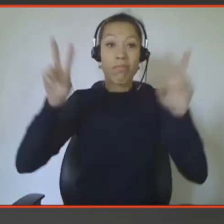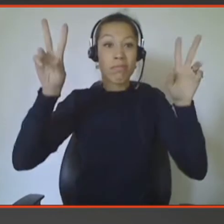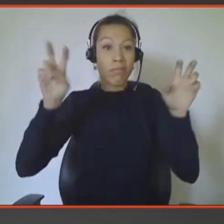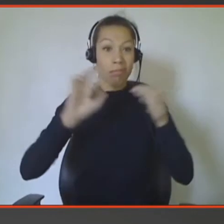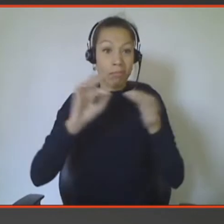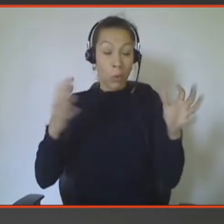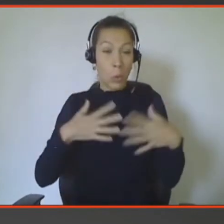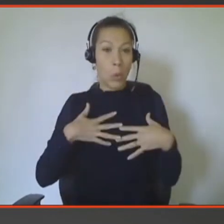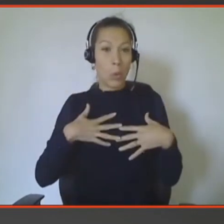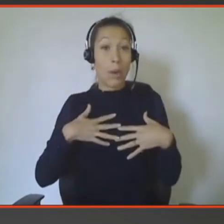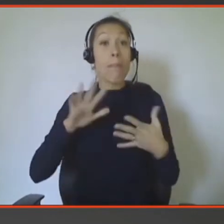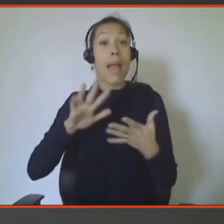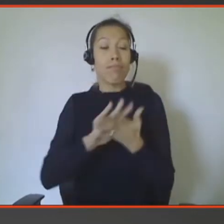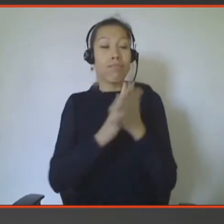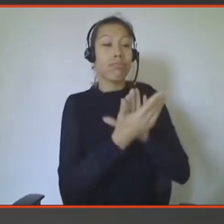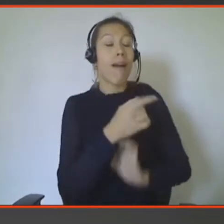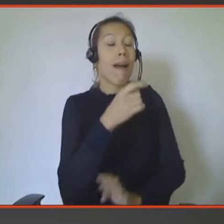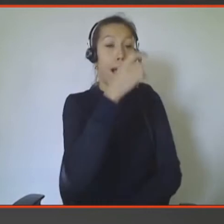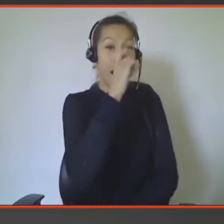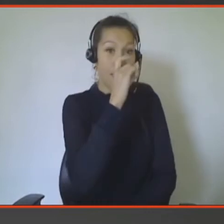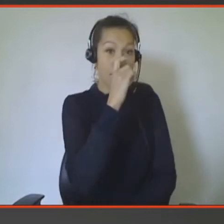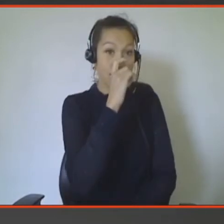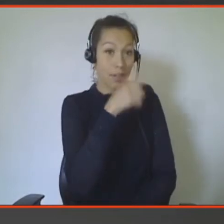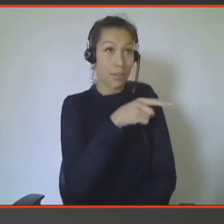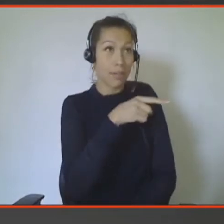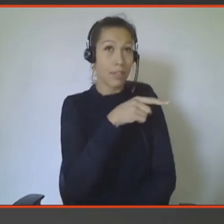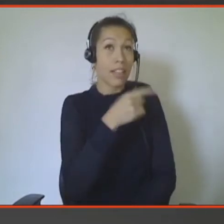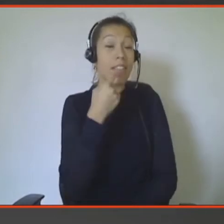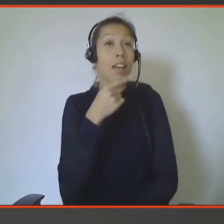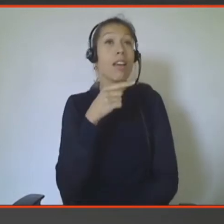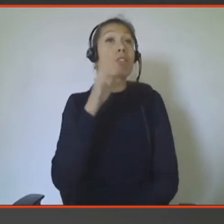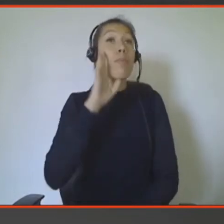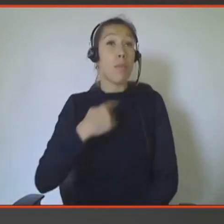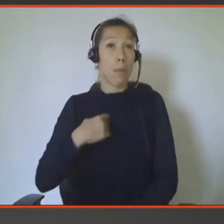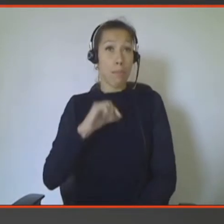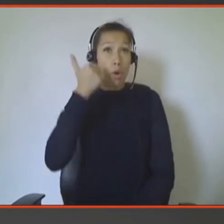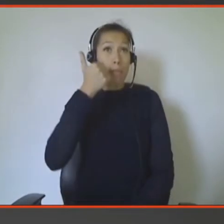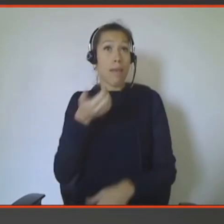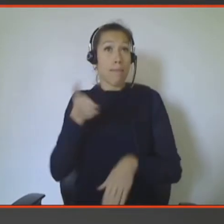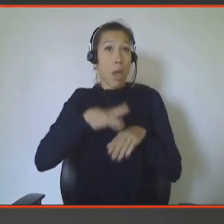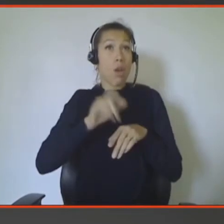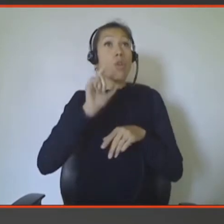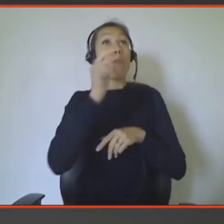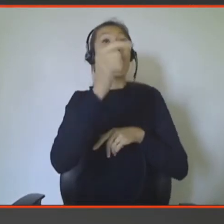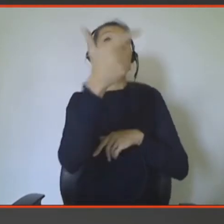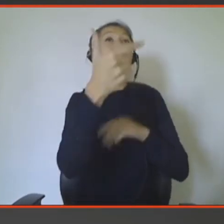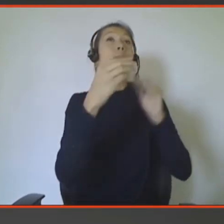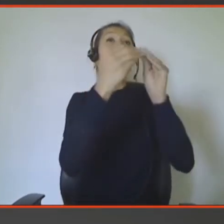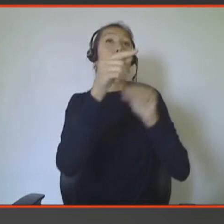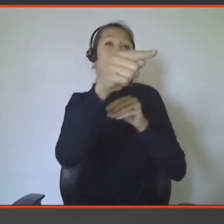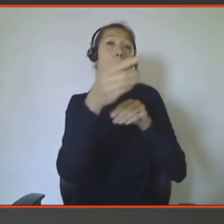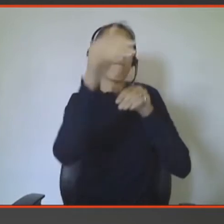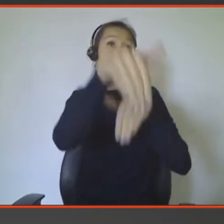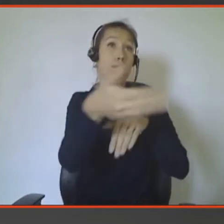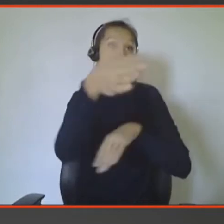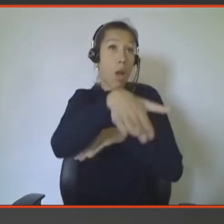arabe, ça veut dire « Meurs après moi ». Ça veut dire « Prends soin de toi et ne t'avise pas de mourir avant moi ». Donc, c'est quelque chose